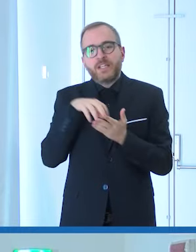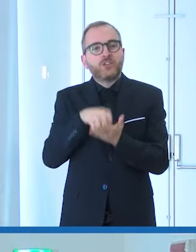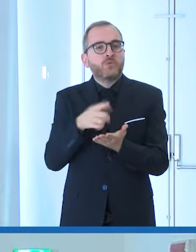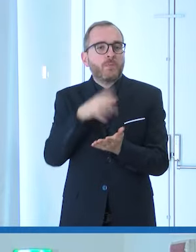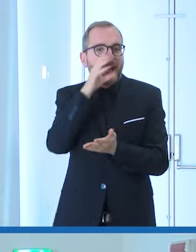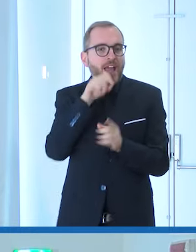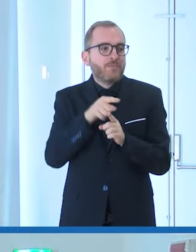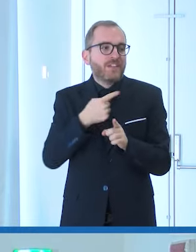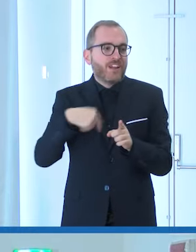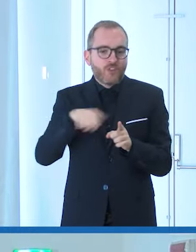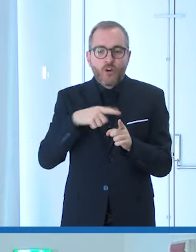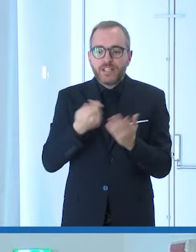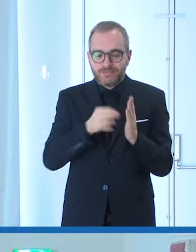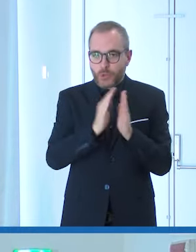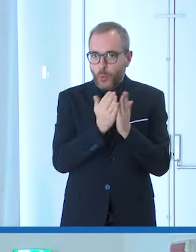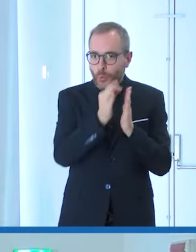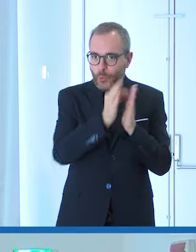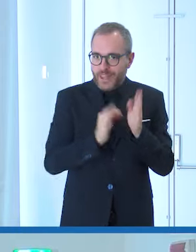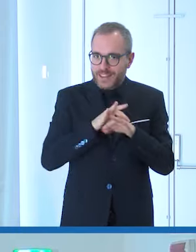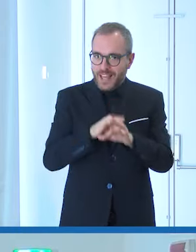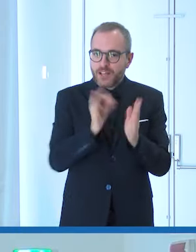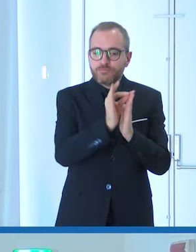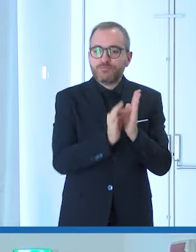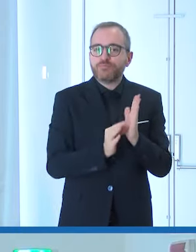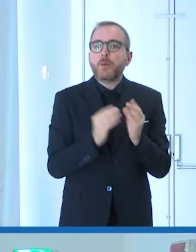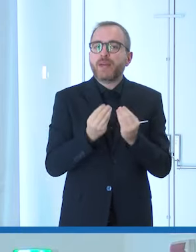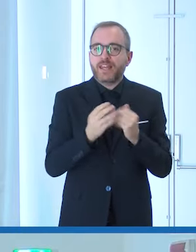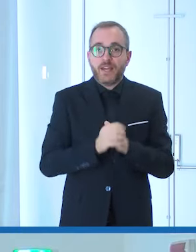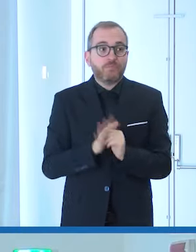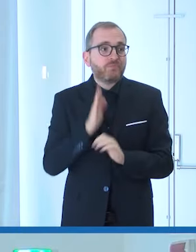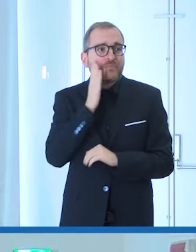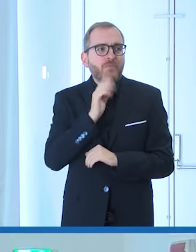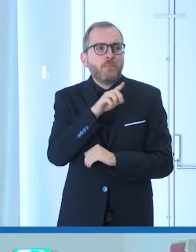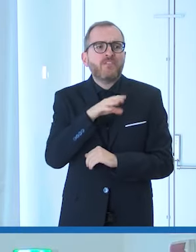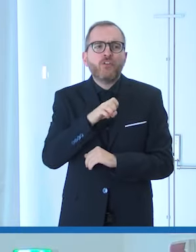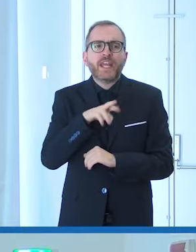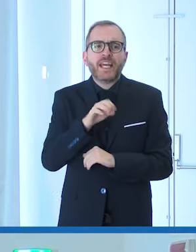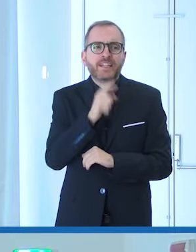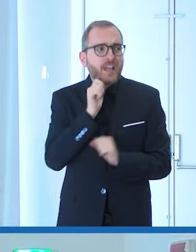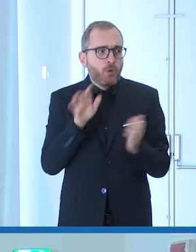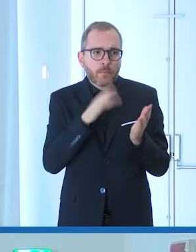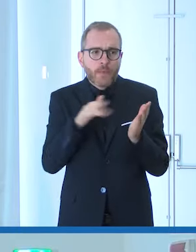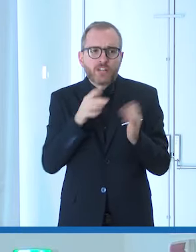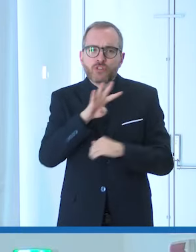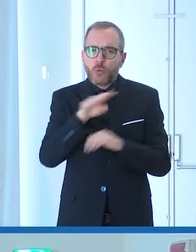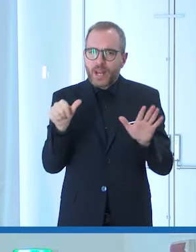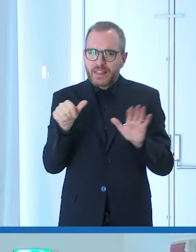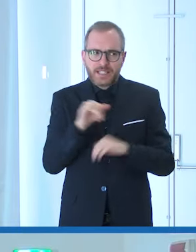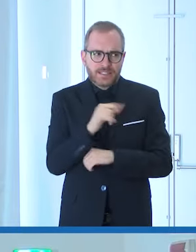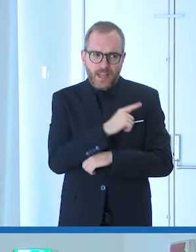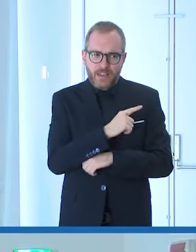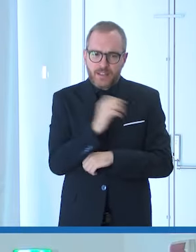abbiamo costruito la guida allora Elisa se intanto mi vai a pagina credo 46 forse l'avevamo notato ok